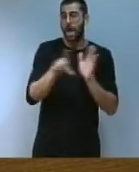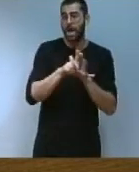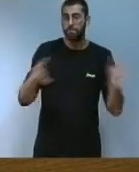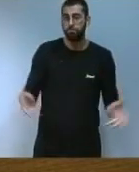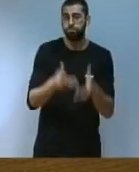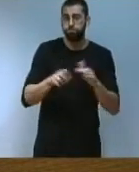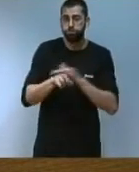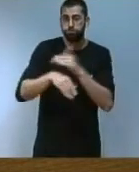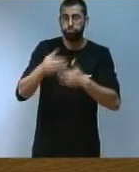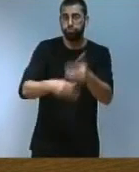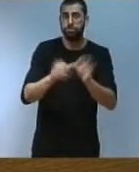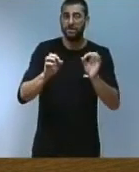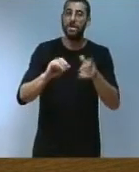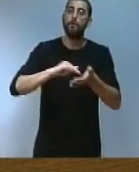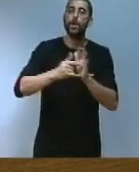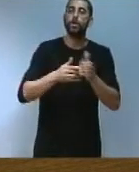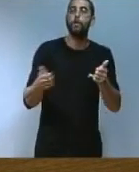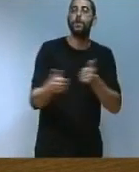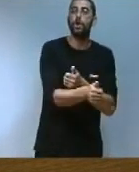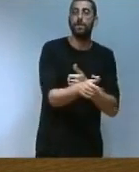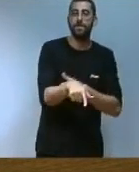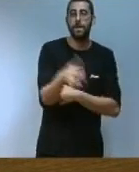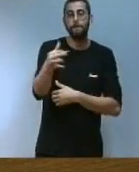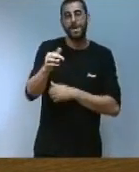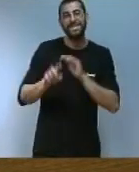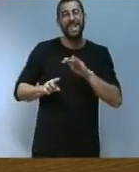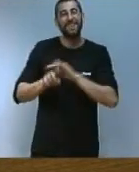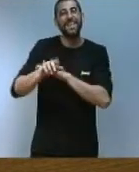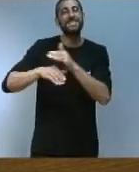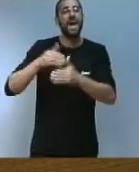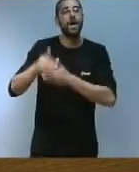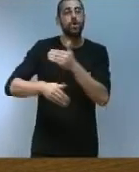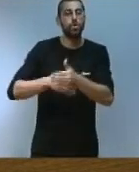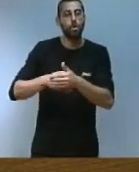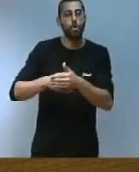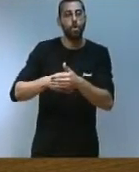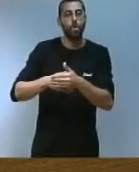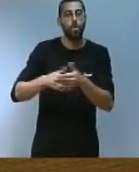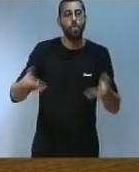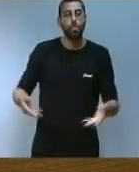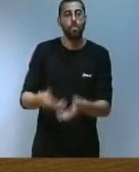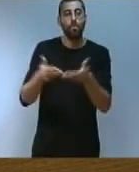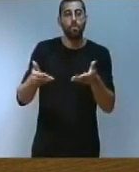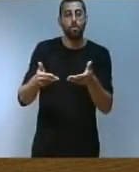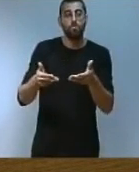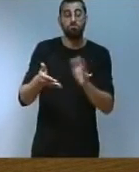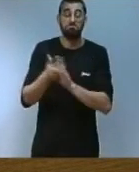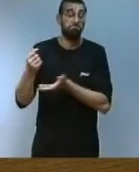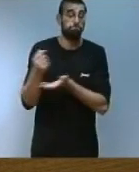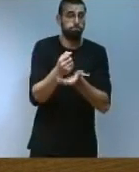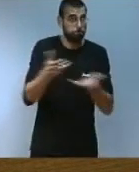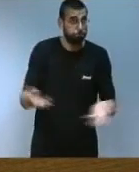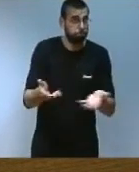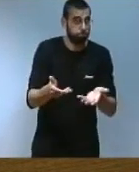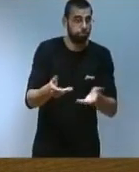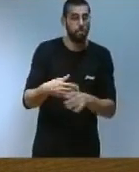a projectes prioritaris i el seu desenvolupament reglamentari potenciant el punt d'acceleració de la inversió junt a la